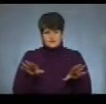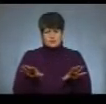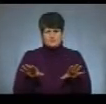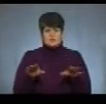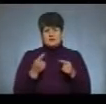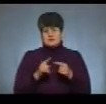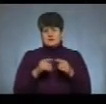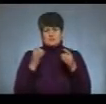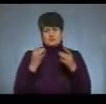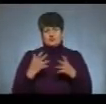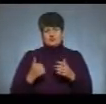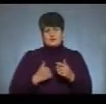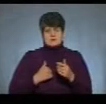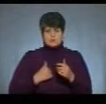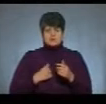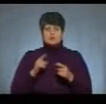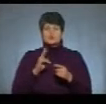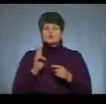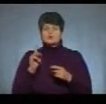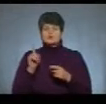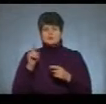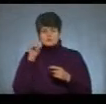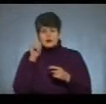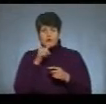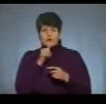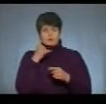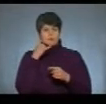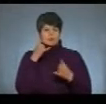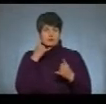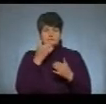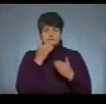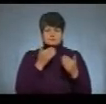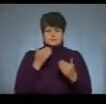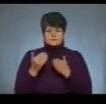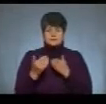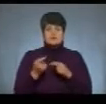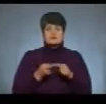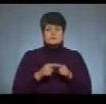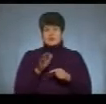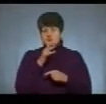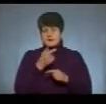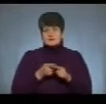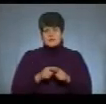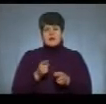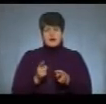Це просто військових, хто що знав, пробували по телефону дзвонити. На той час це реально,